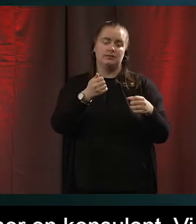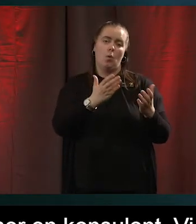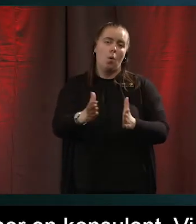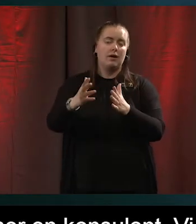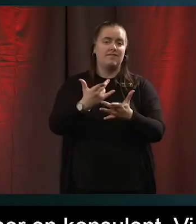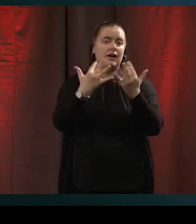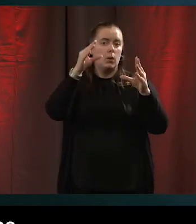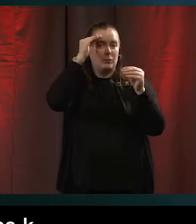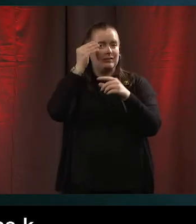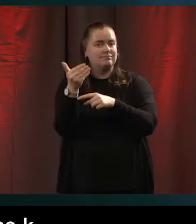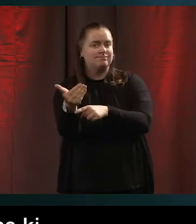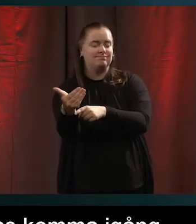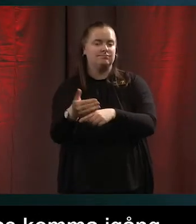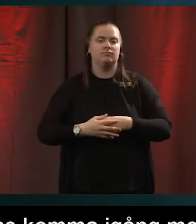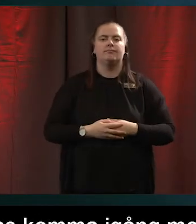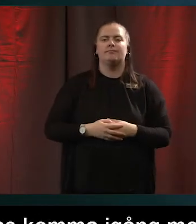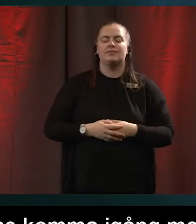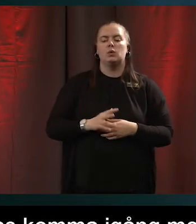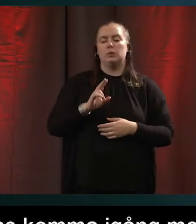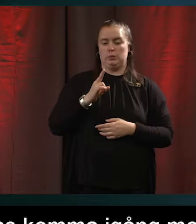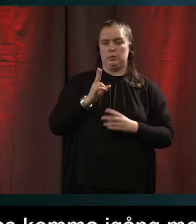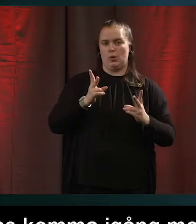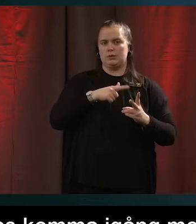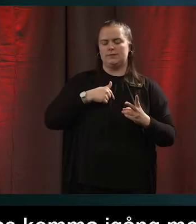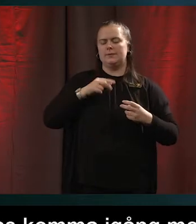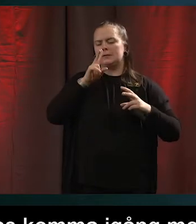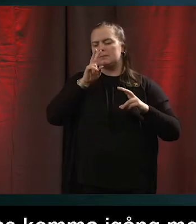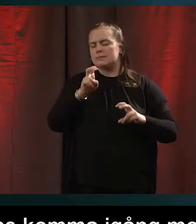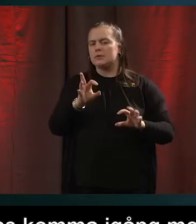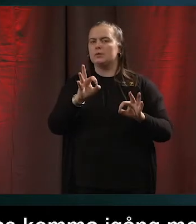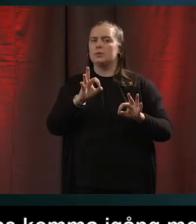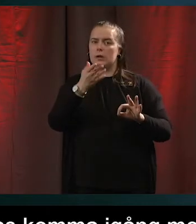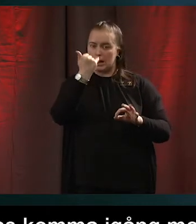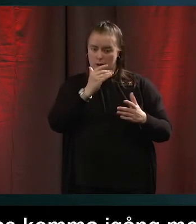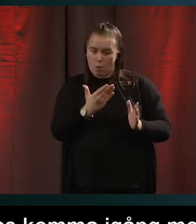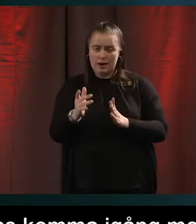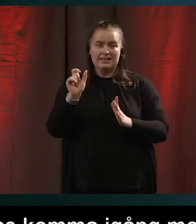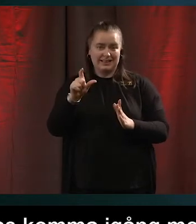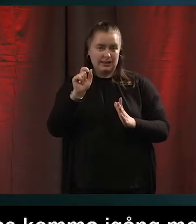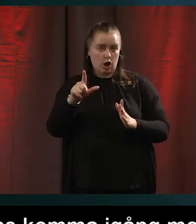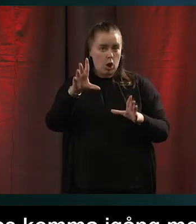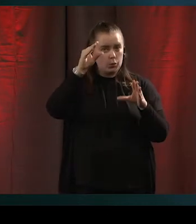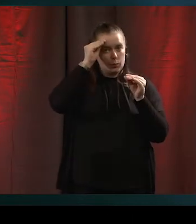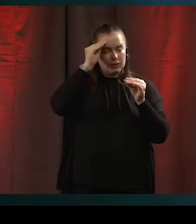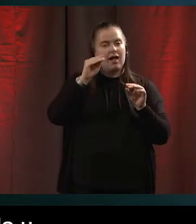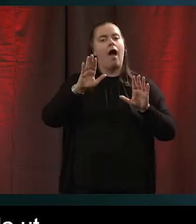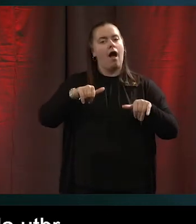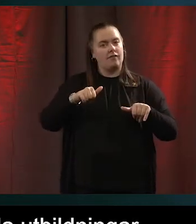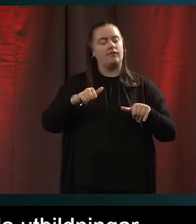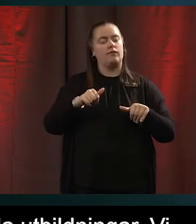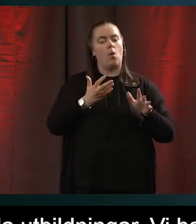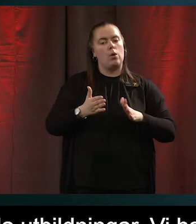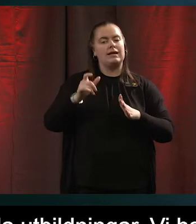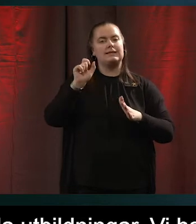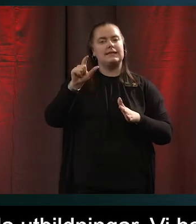småningom i alla fall. Och vi håller också på att titta på möjligheten att ha digitala utbildningar. Vi har haft lite digitala fika än så länge men vi har inte